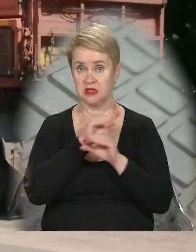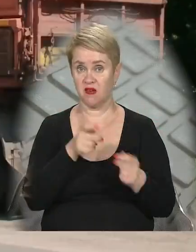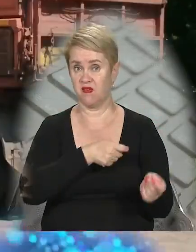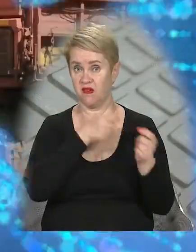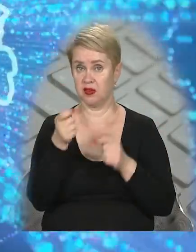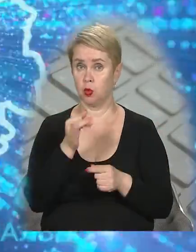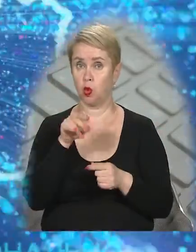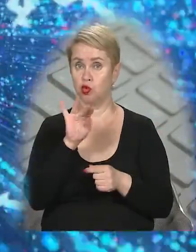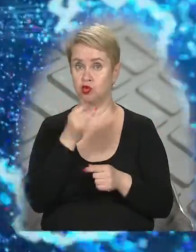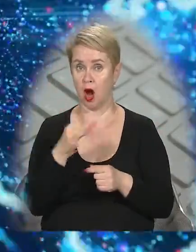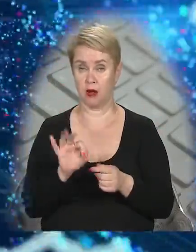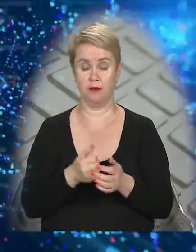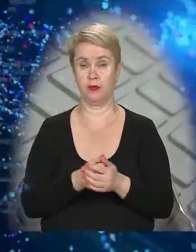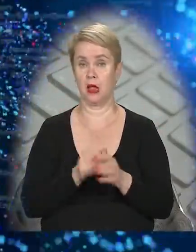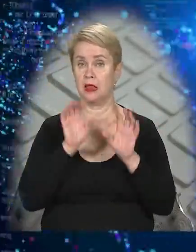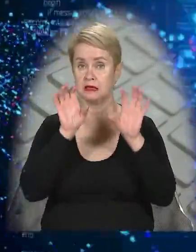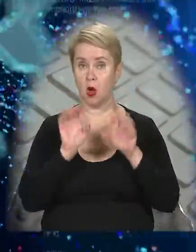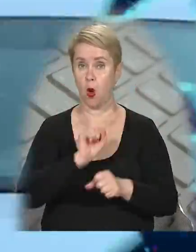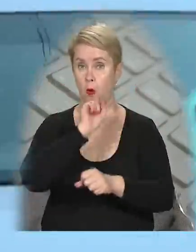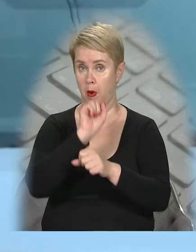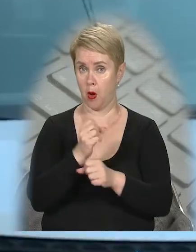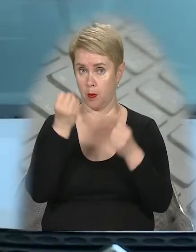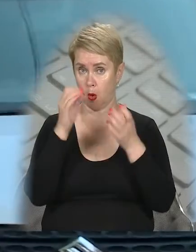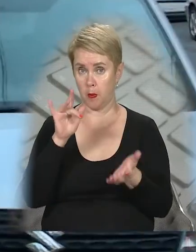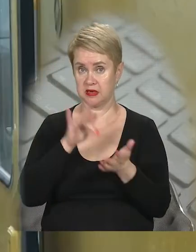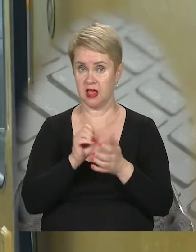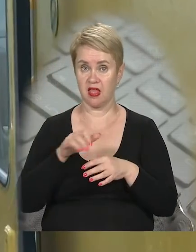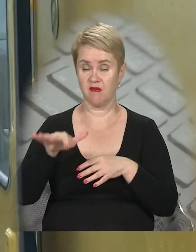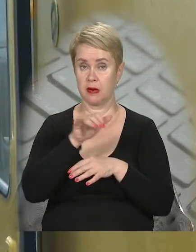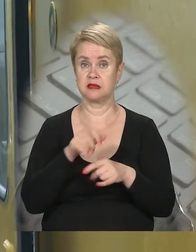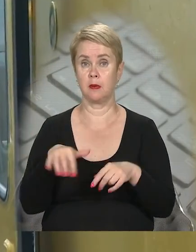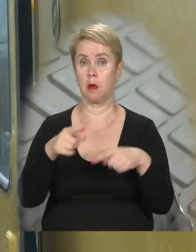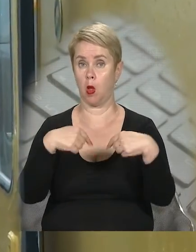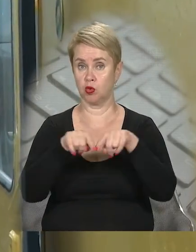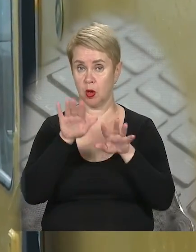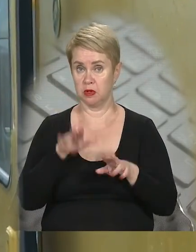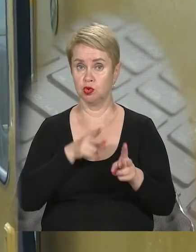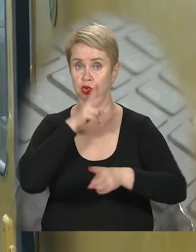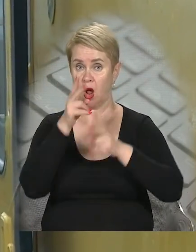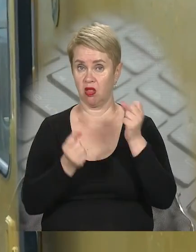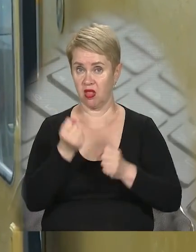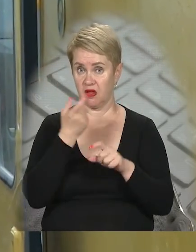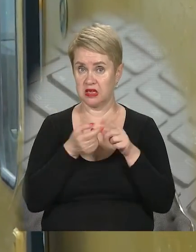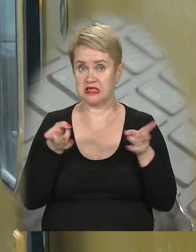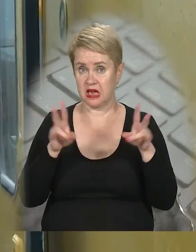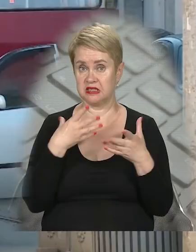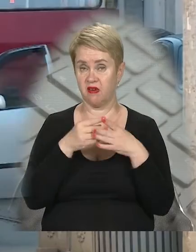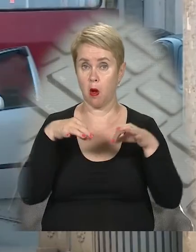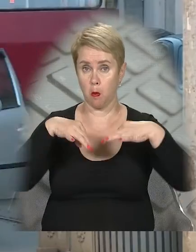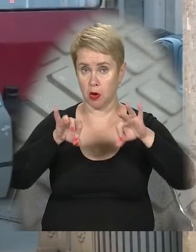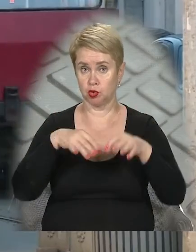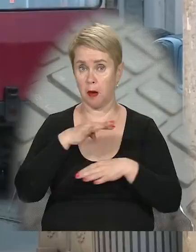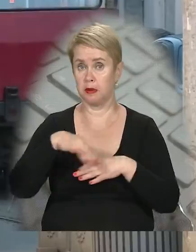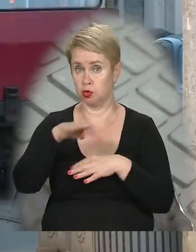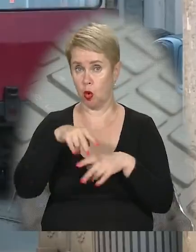вивозити врожай. Незаконне паркування просто посеред Європейської площі. Містяни скаржаться на водіїв, які залишають свої машини на